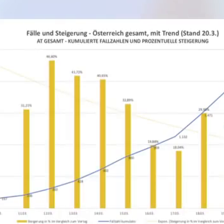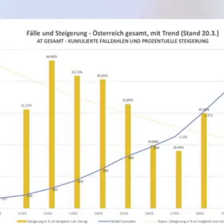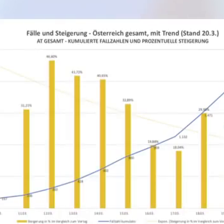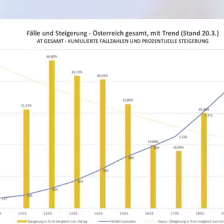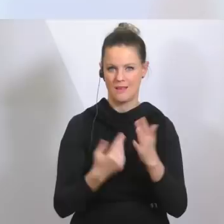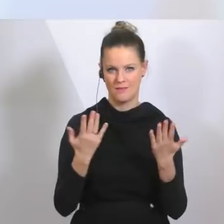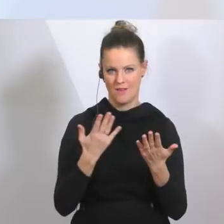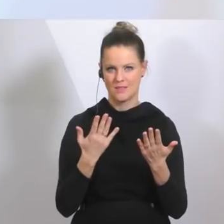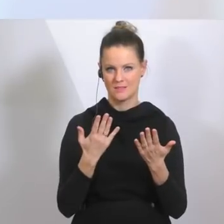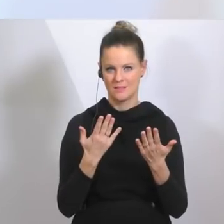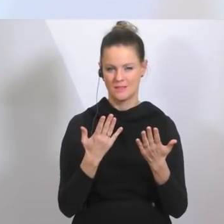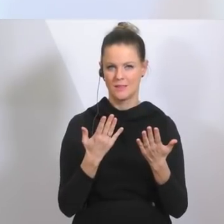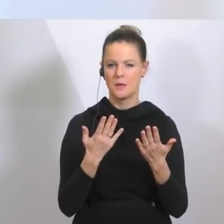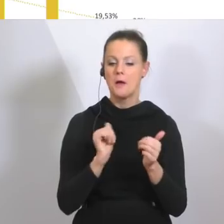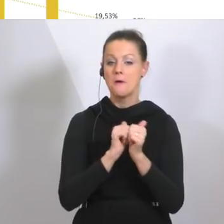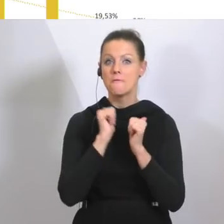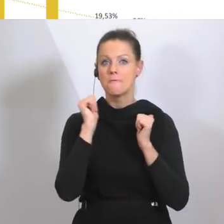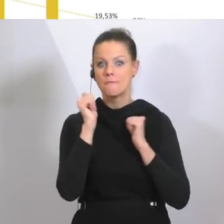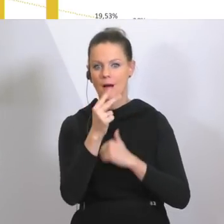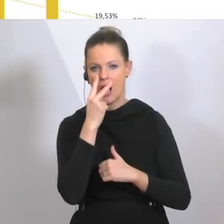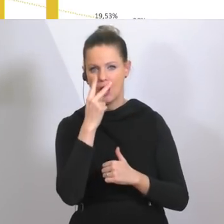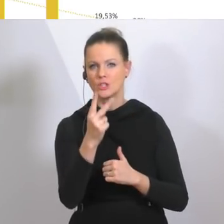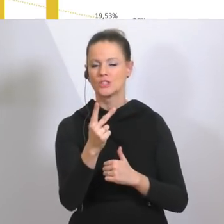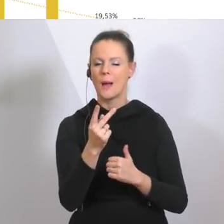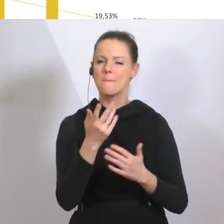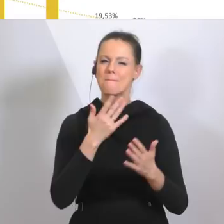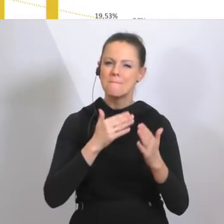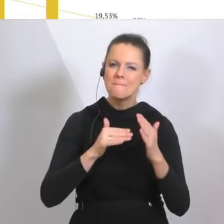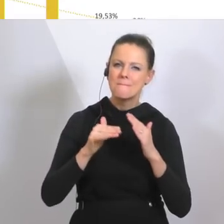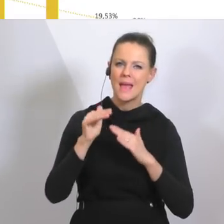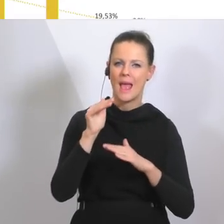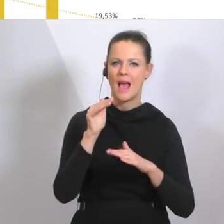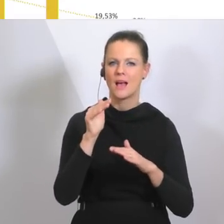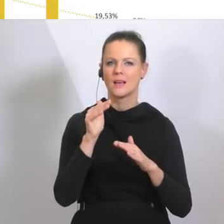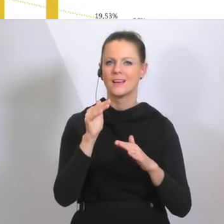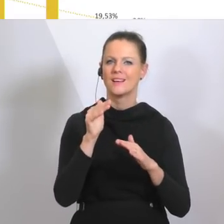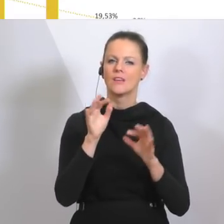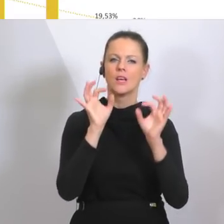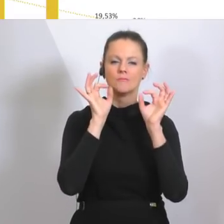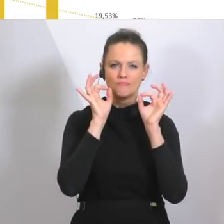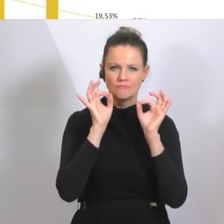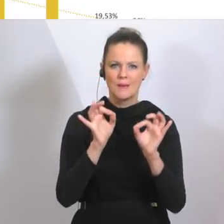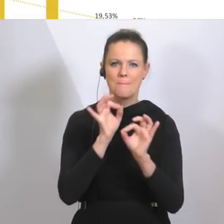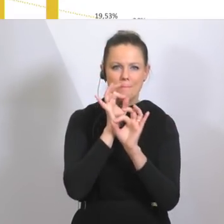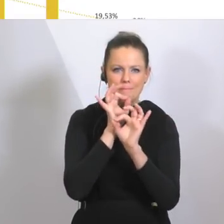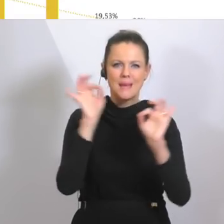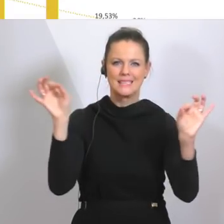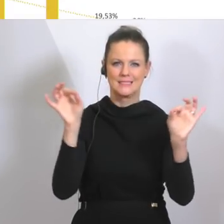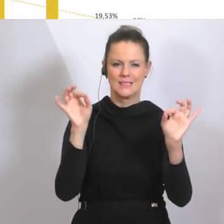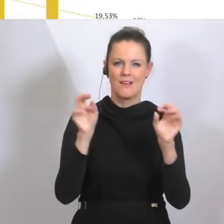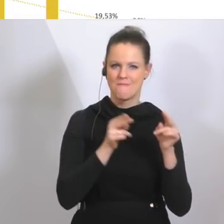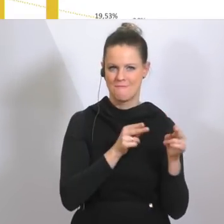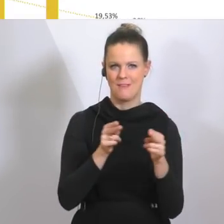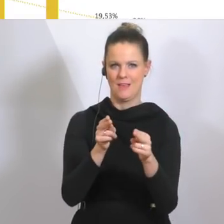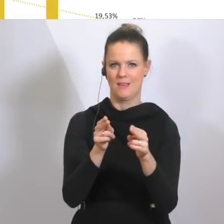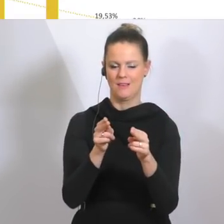ist, ja der Trend geht grundsätzlich erstmals in eine bessere Richtung. Der Kurs stimmt, die Richtung